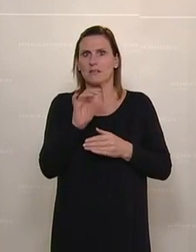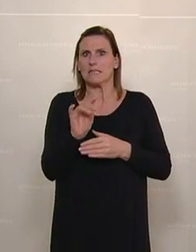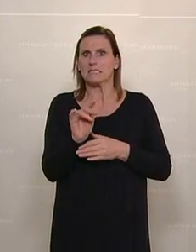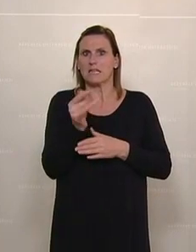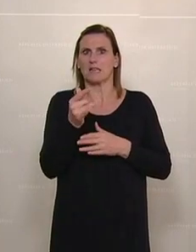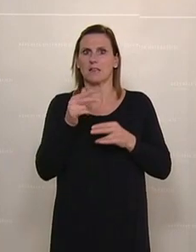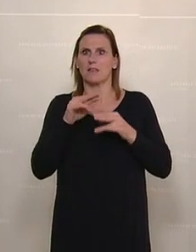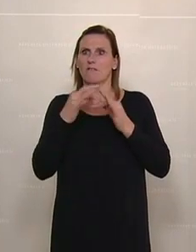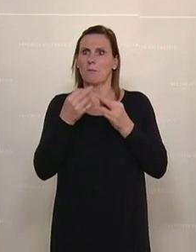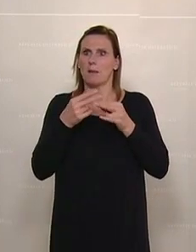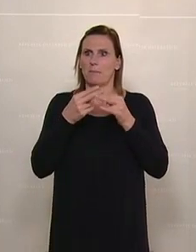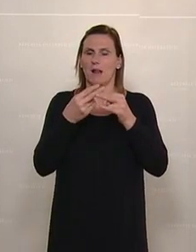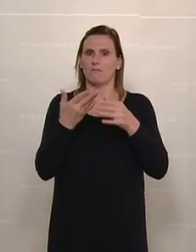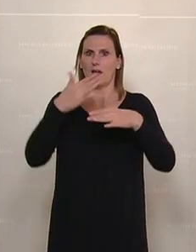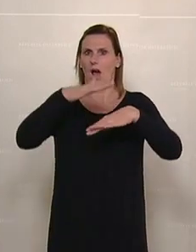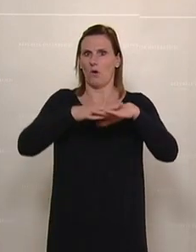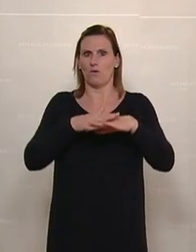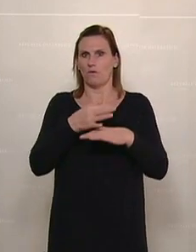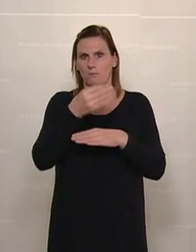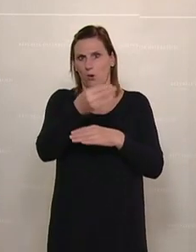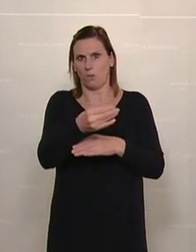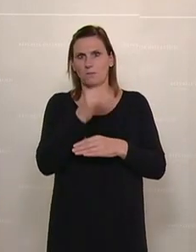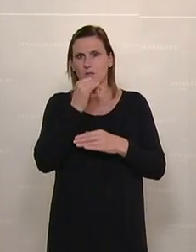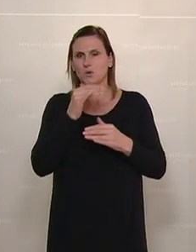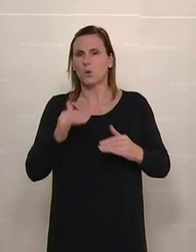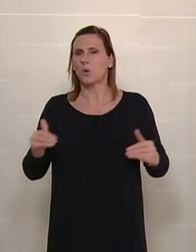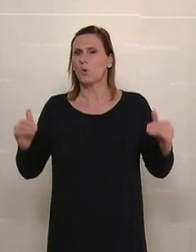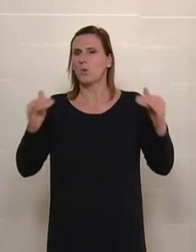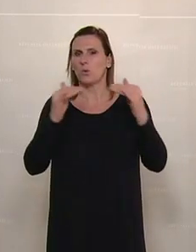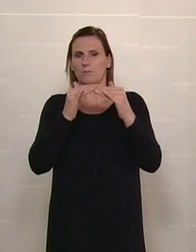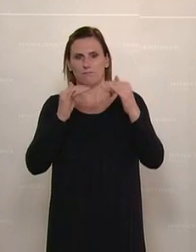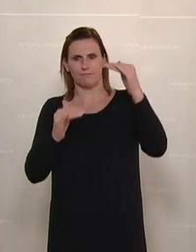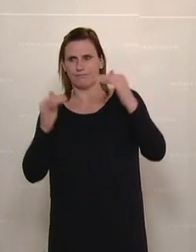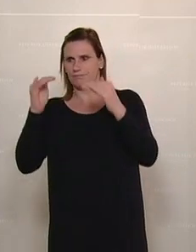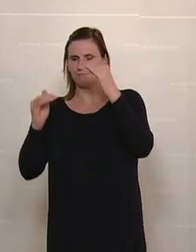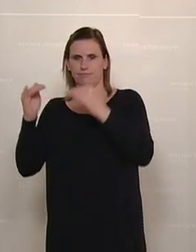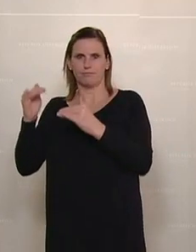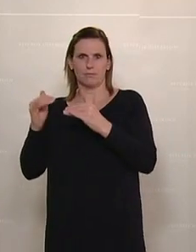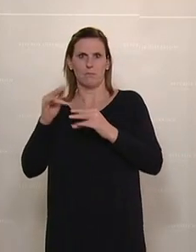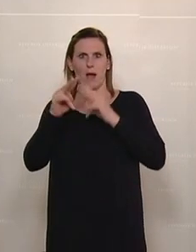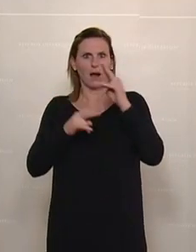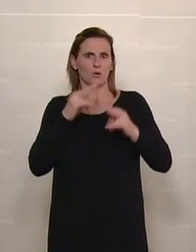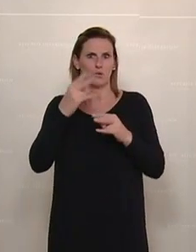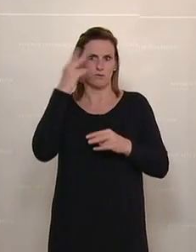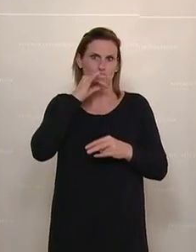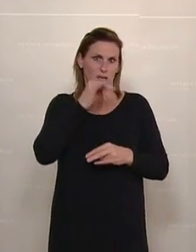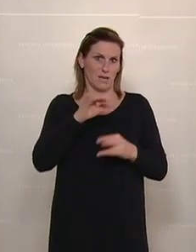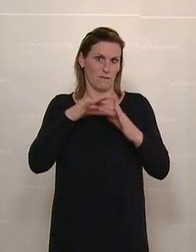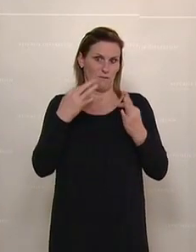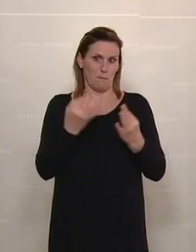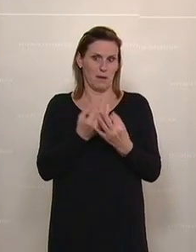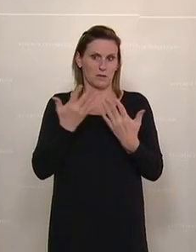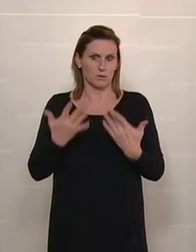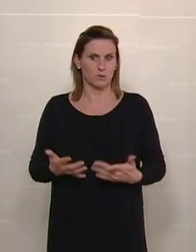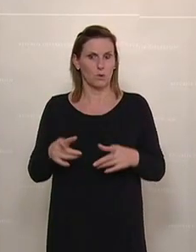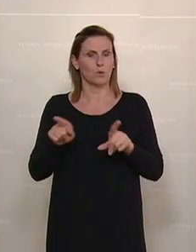Familienbeihilfe zusätzlich. Und diese Ungleichbehandlung verstehen die Familien nicht. Und wer sich